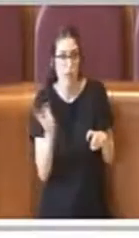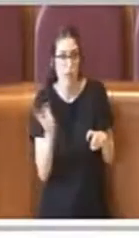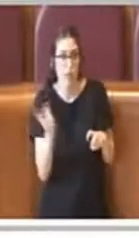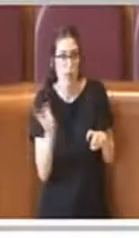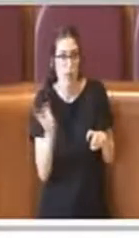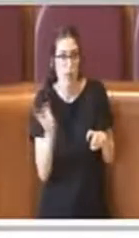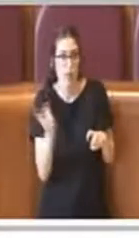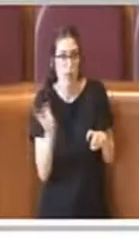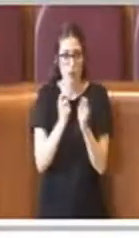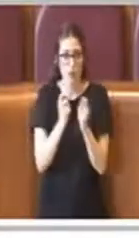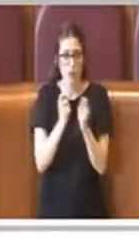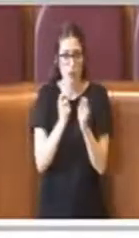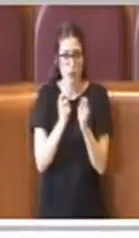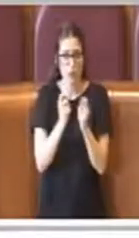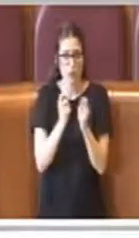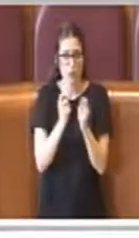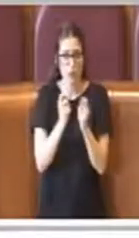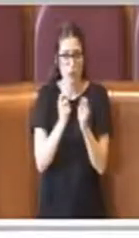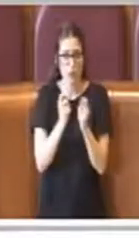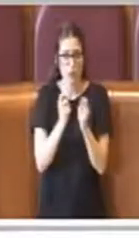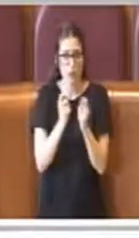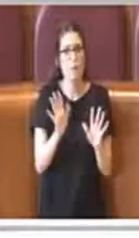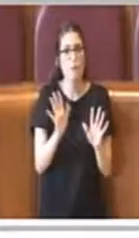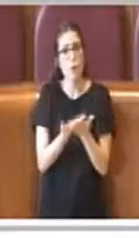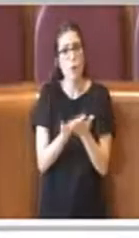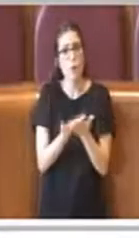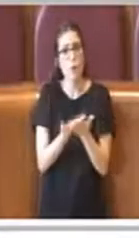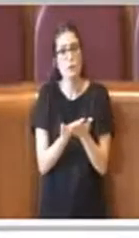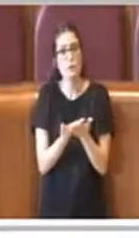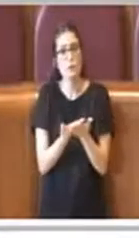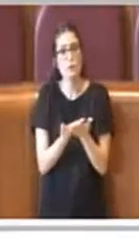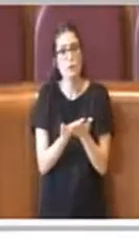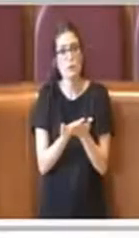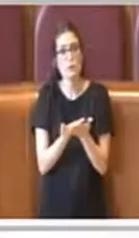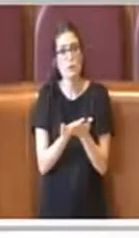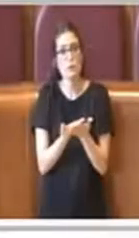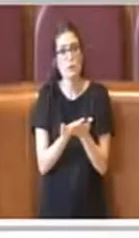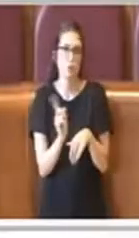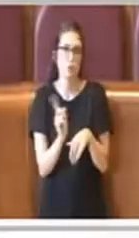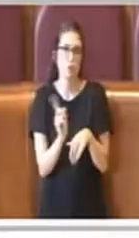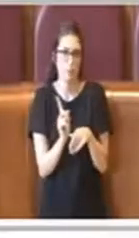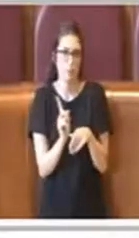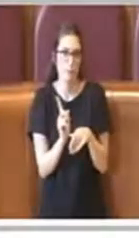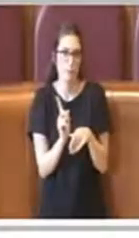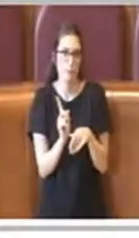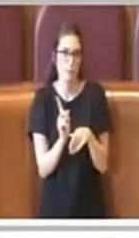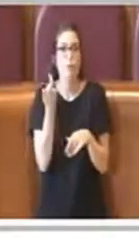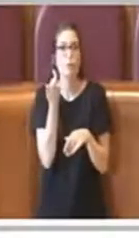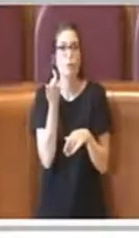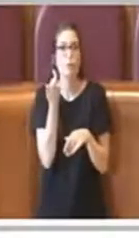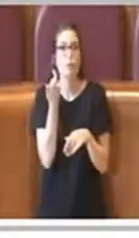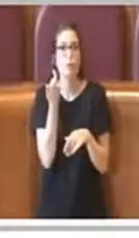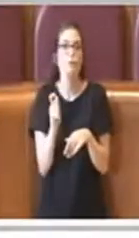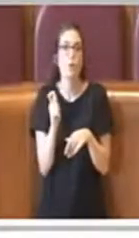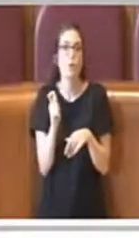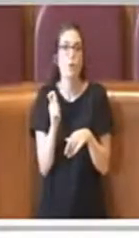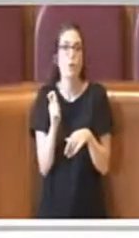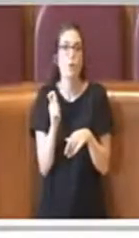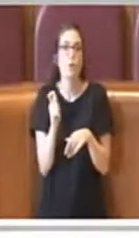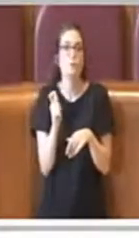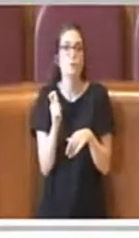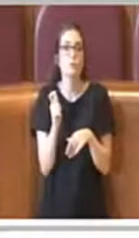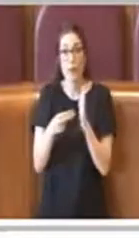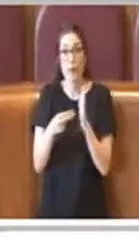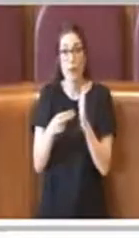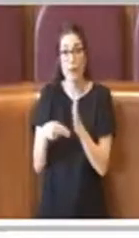anche su questo aspetto. Quindi nonostante le numerose modifiche però ci tengo a dire che la proposta non è stata da me ritirata, in quanto